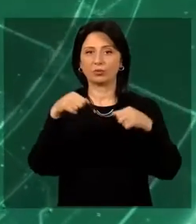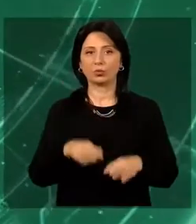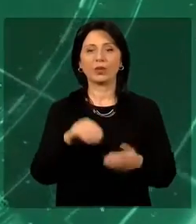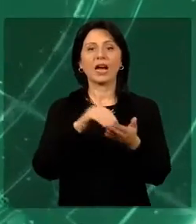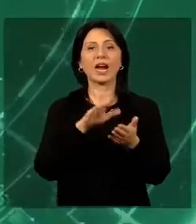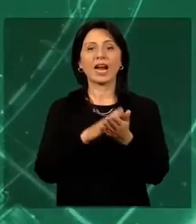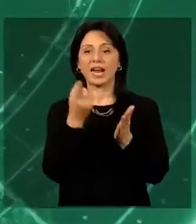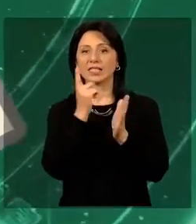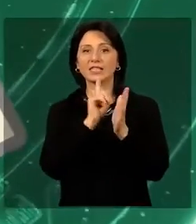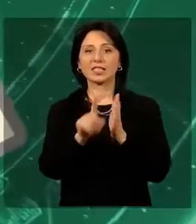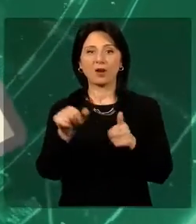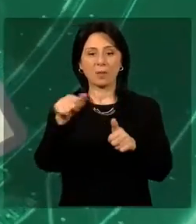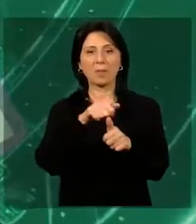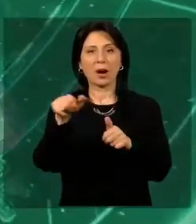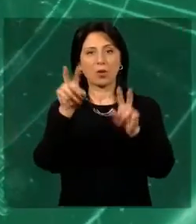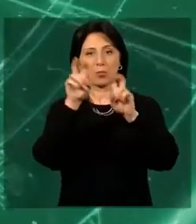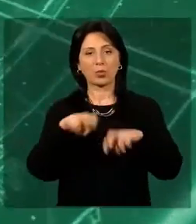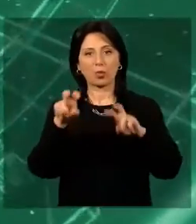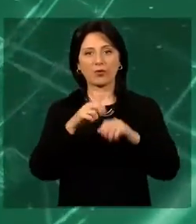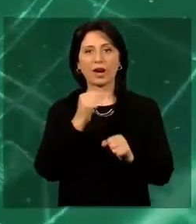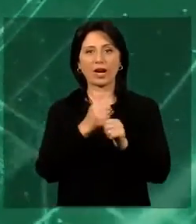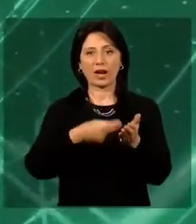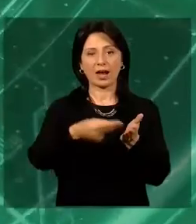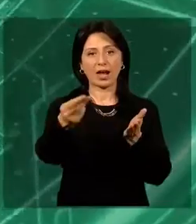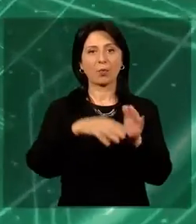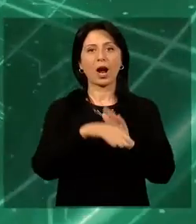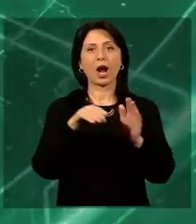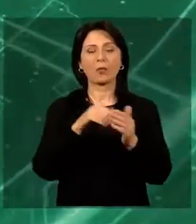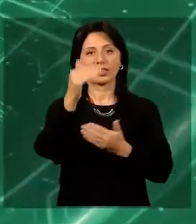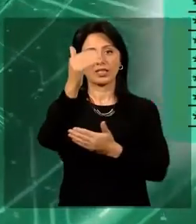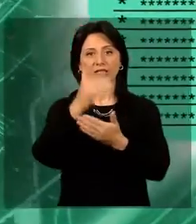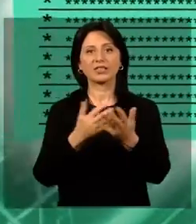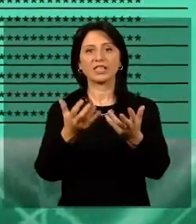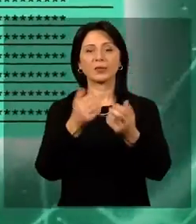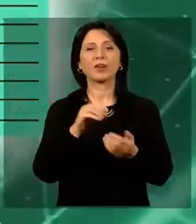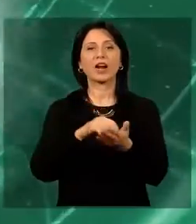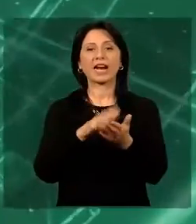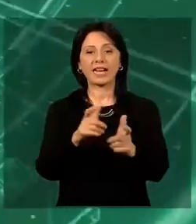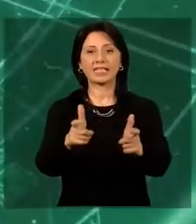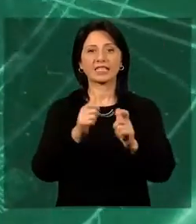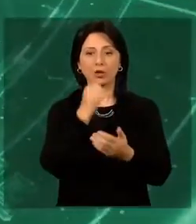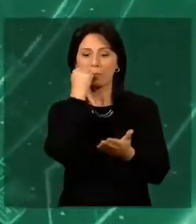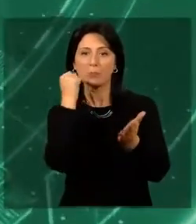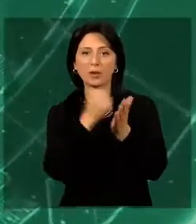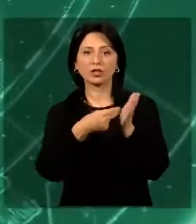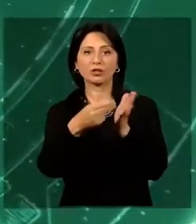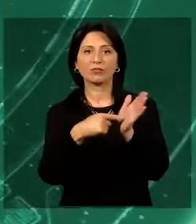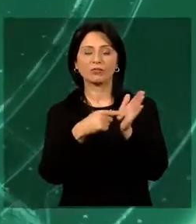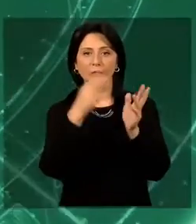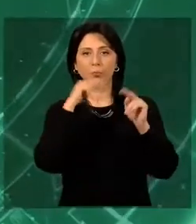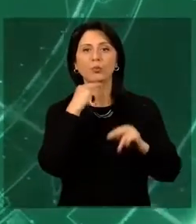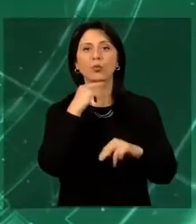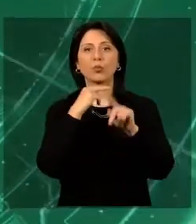գրանցողի մոտ անձեք պիտակավորման գործ ընթացը ստորագրեք ընդրողներից ուցակում, վերսրեք գրանցողից կնիքով և ստորագրությամբ հաստատված կվիաքերթիկը։